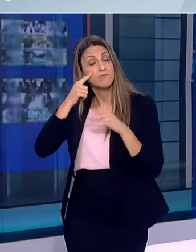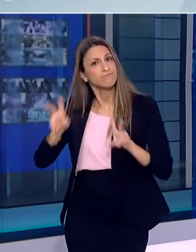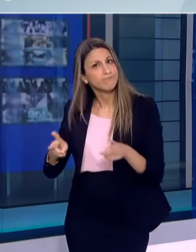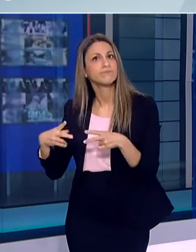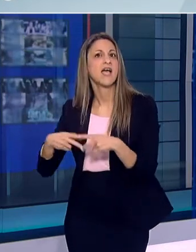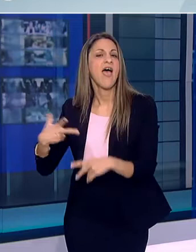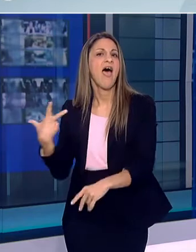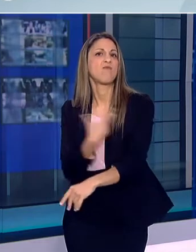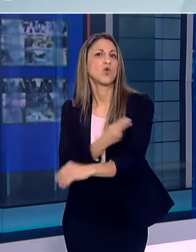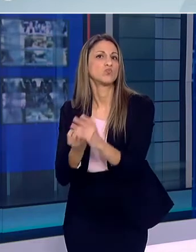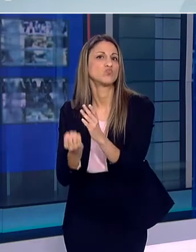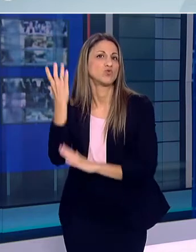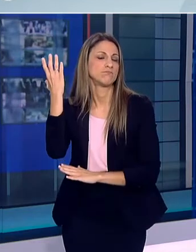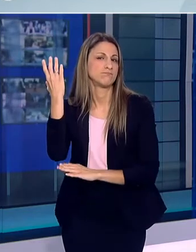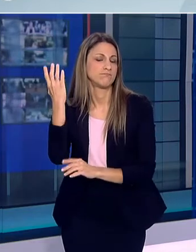εμβόλιο.